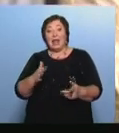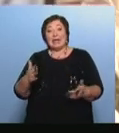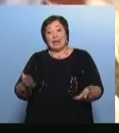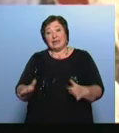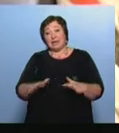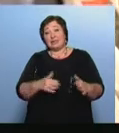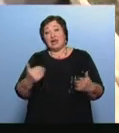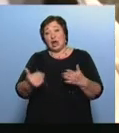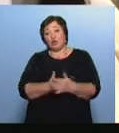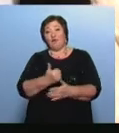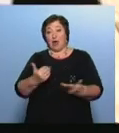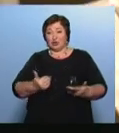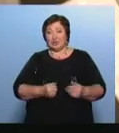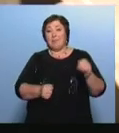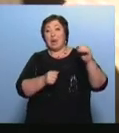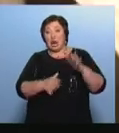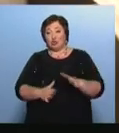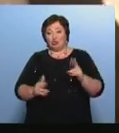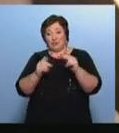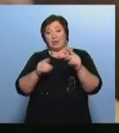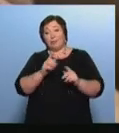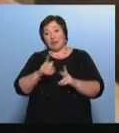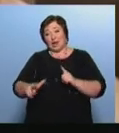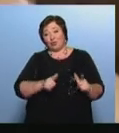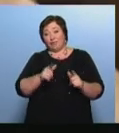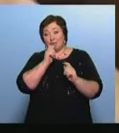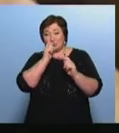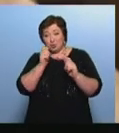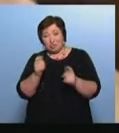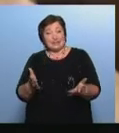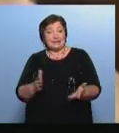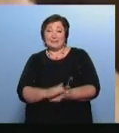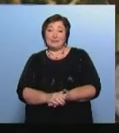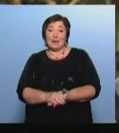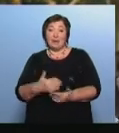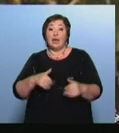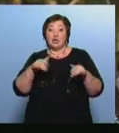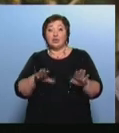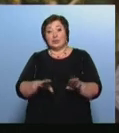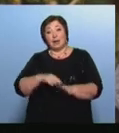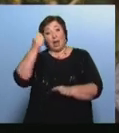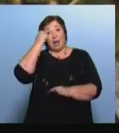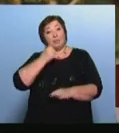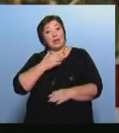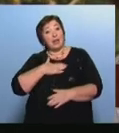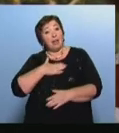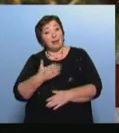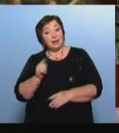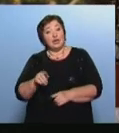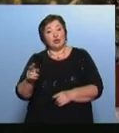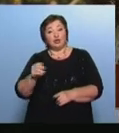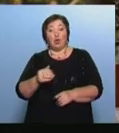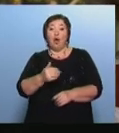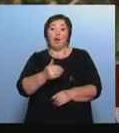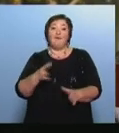«Новая жизнь парашютной вышки» Приготовили сюрпризы и подарки Мы решили так отблагодарить тех, кто включится в эту